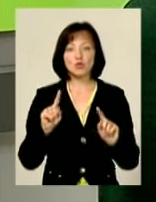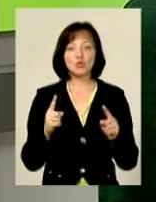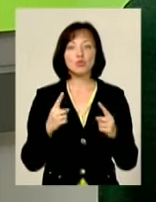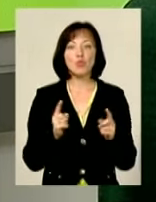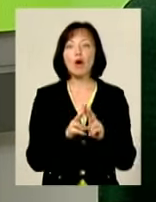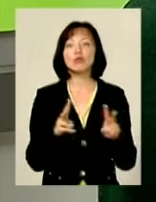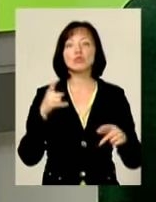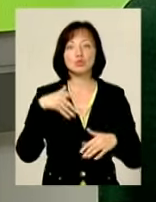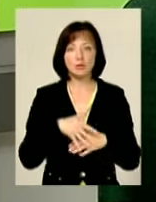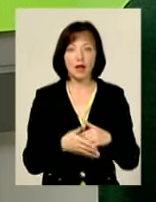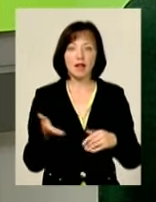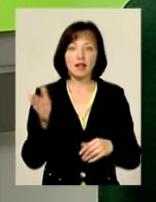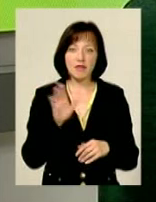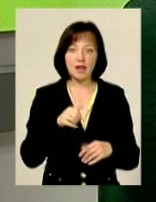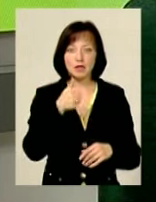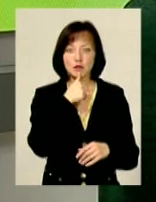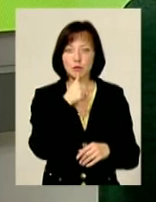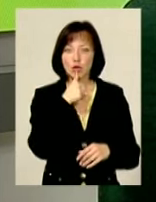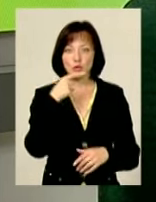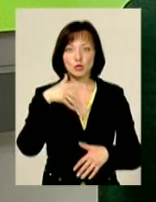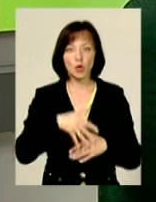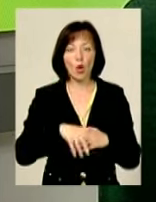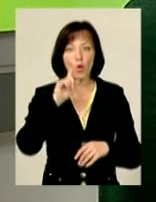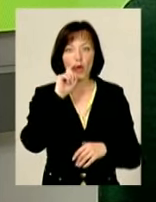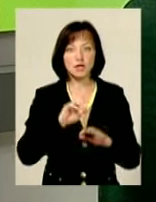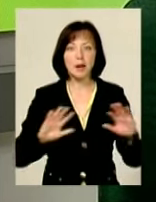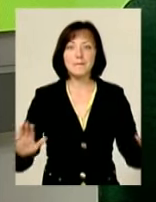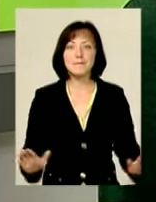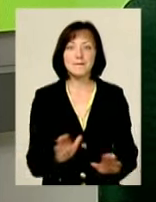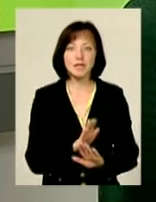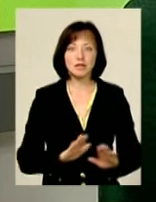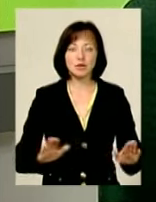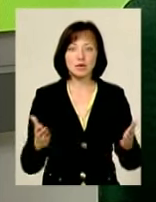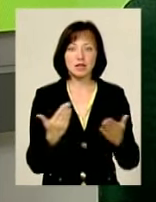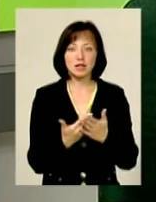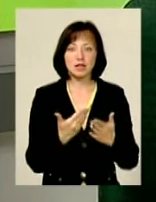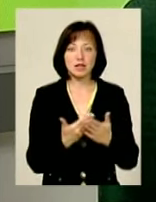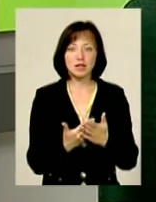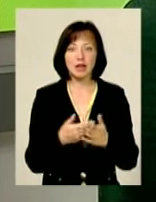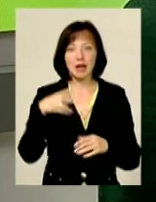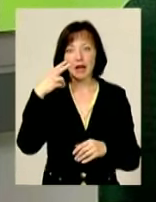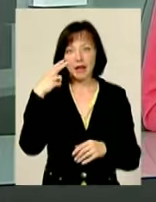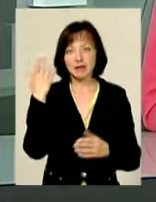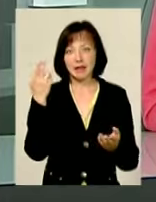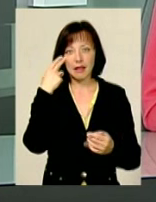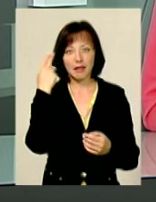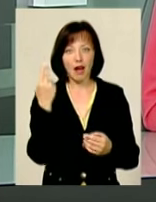зрозуміє, я кажу, ну, давайте ми спробуємо, щоб зрозуміли українську пісню, щоб українці заспівали цю пісню китайської мови. Або,